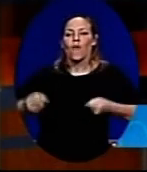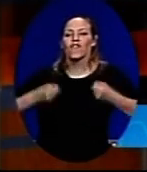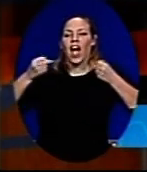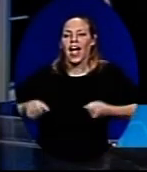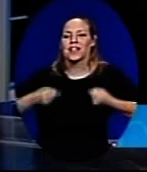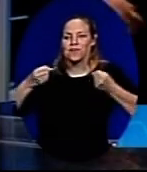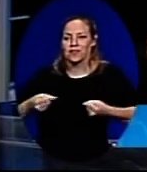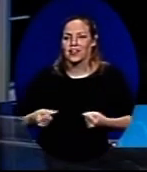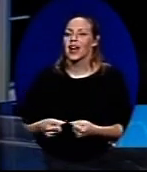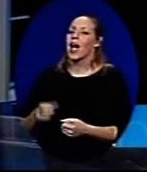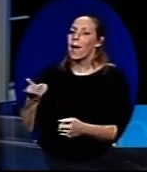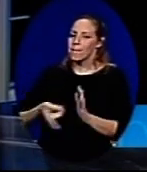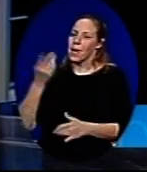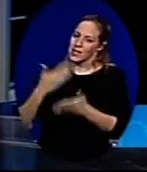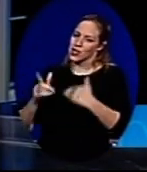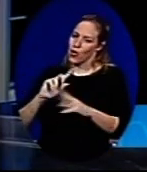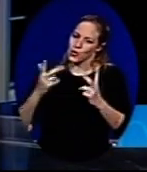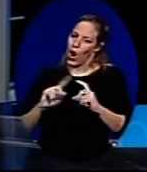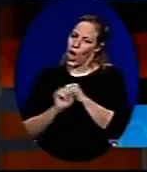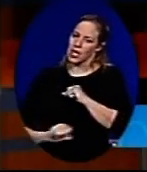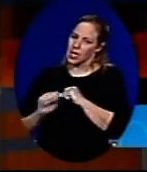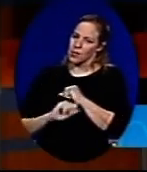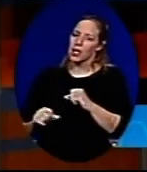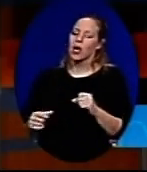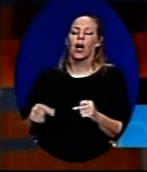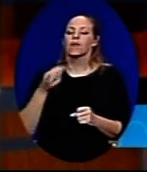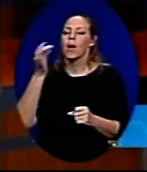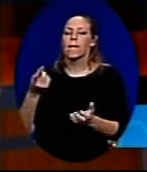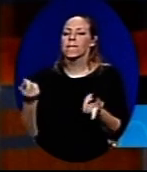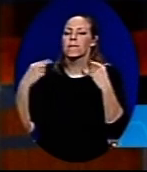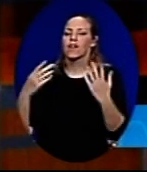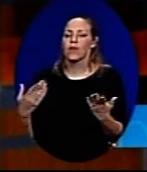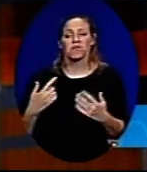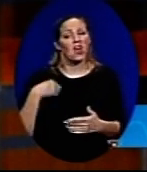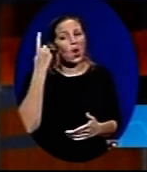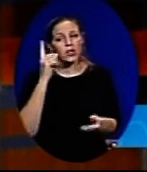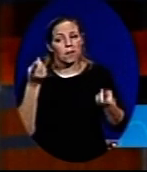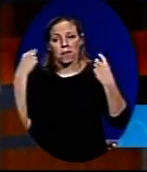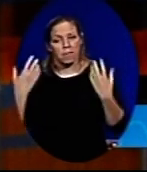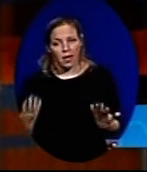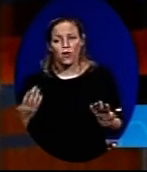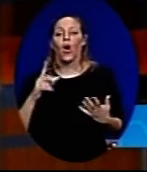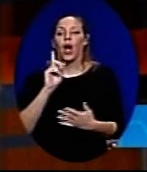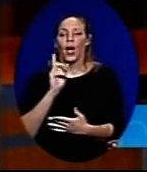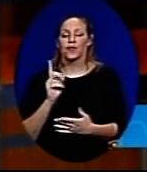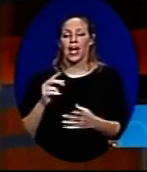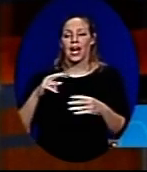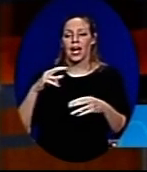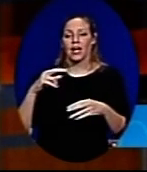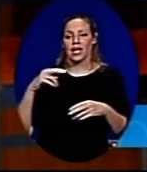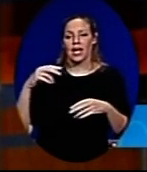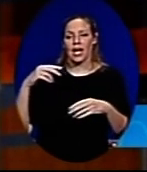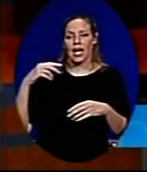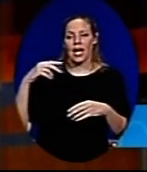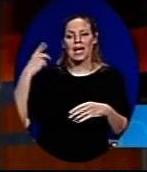התייחסו לזה בצורה מודו-אקדמית. אבל בבית, ממה זה נגרם? אז אנחנו באמת לא יודעים ממה זה נגרם. אין אפשר שים את האצבע על דבר אחד, אבל התיאוריה המובילה